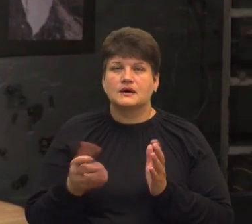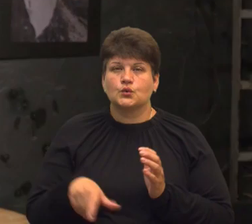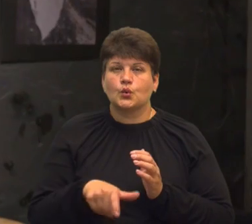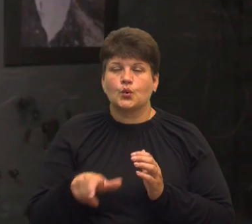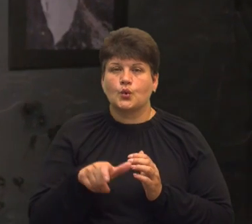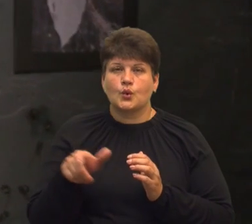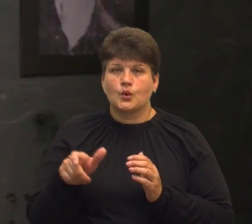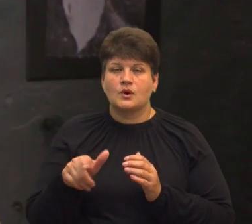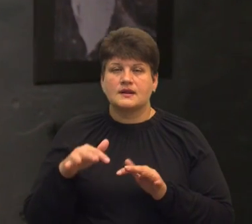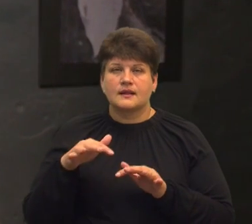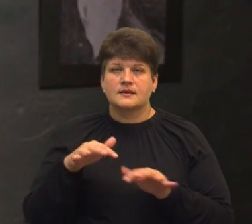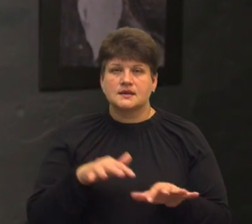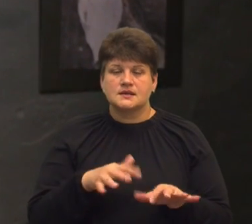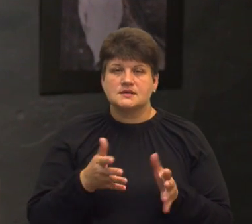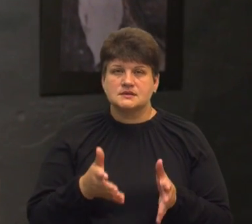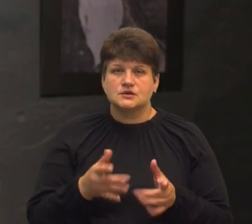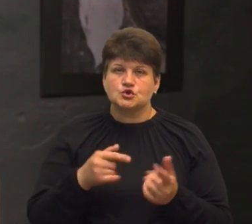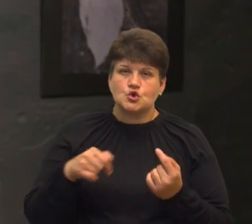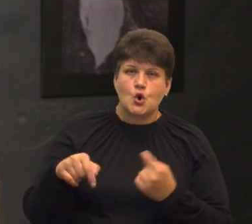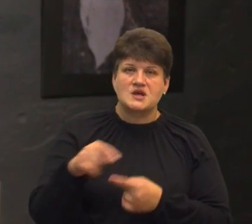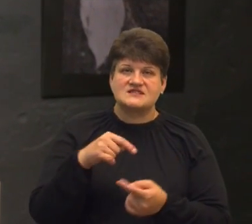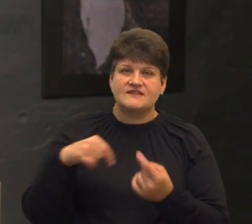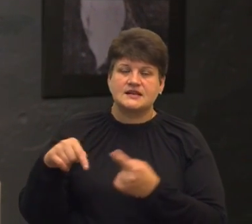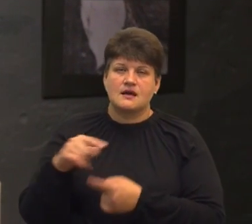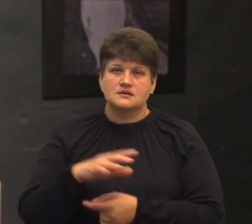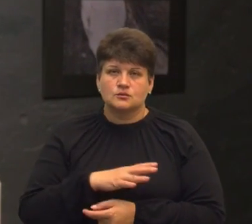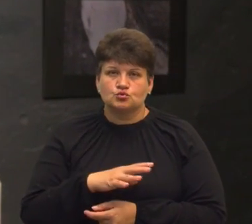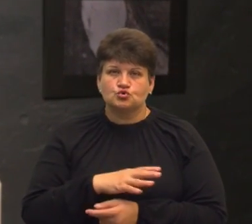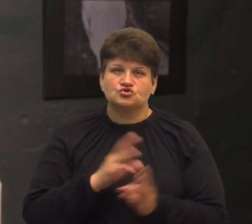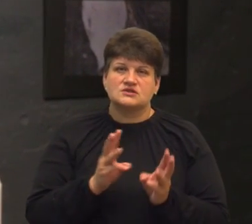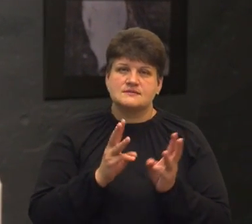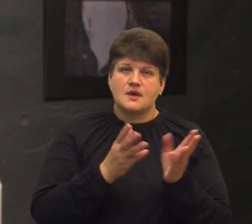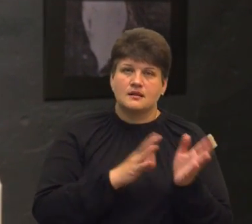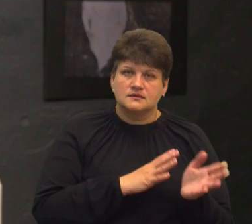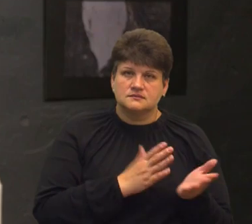якісь наїзди, тут, напевно, щось розверталося, тут щось, можливо, спалене стогідь.